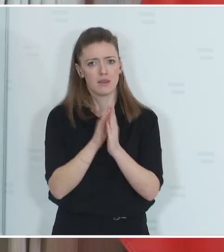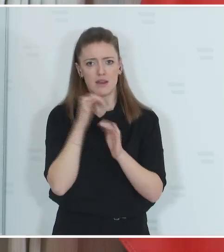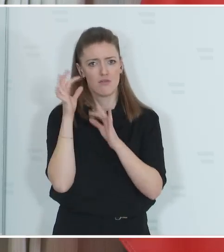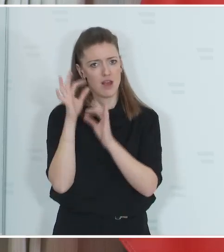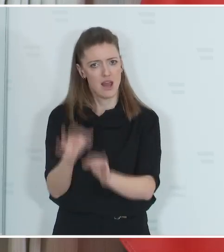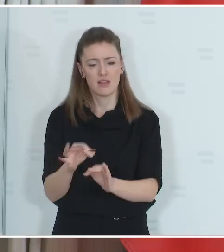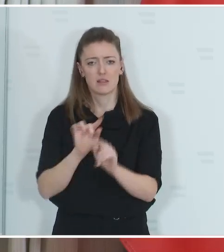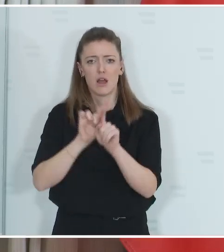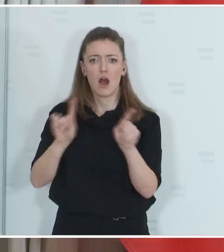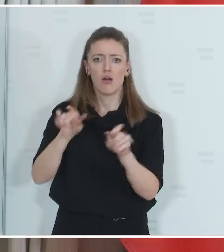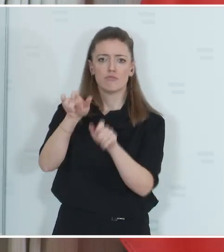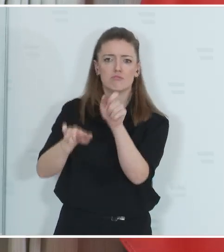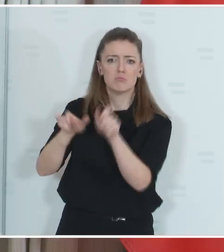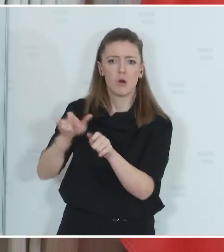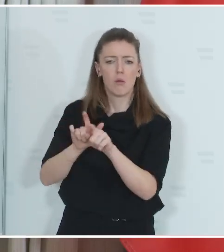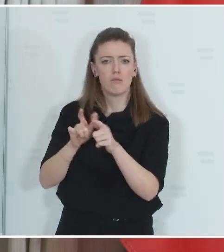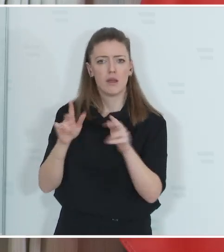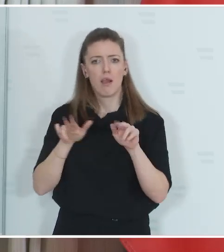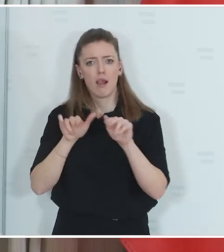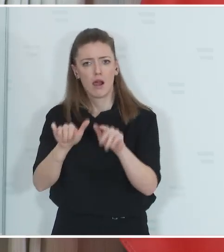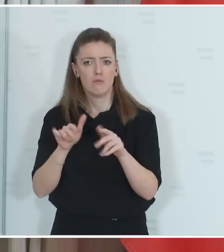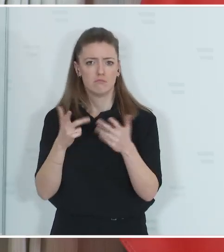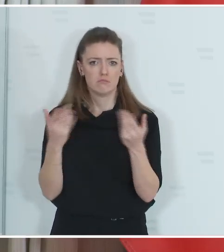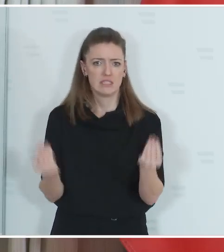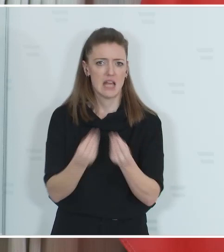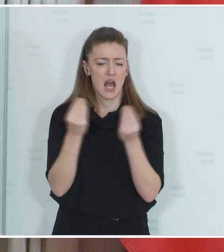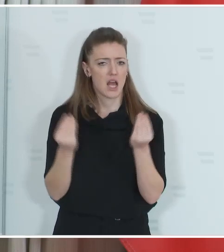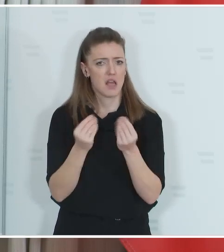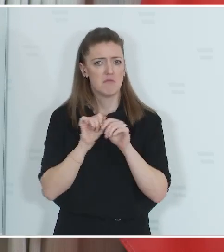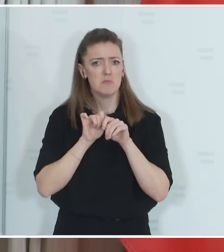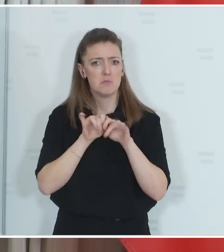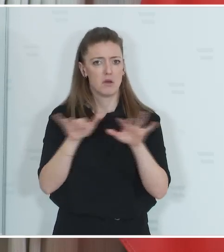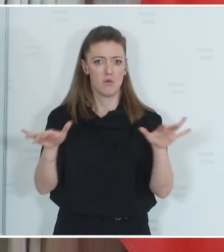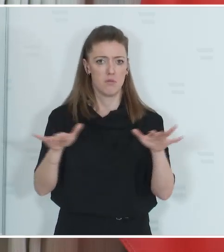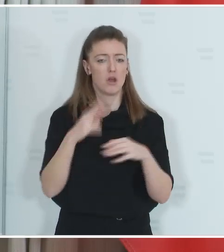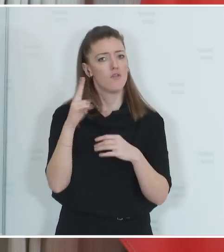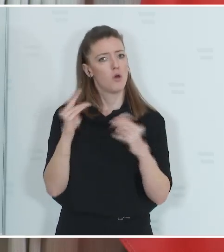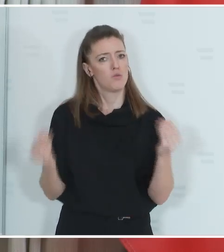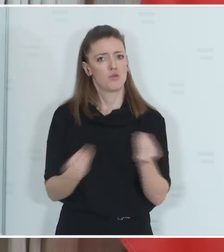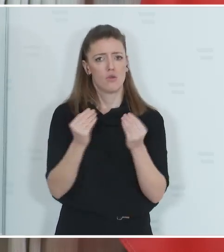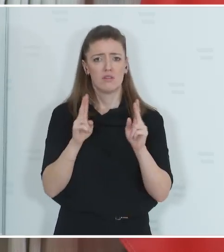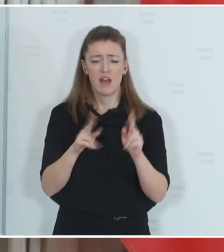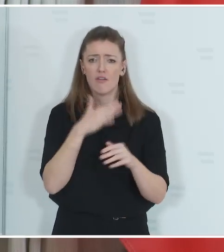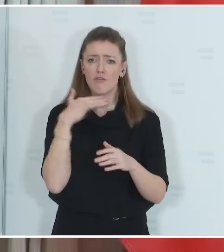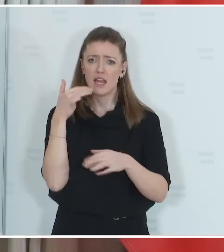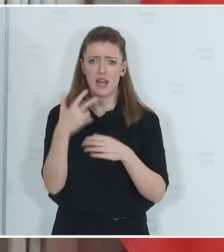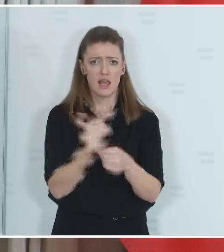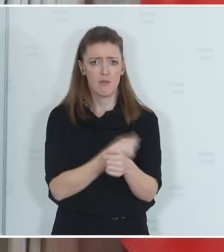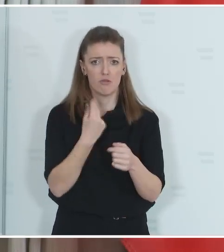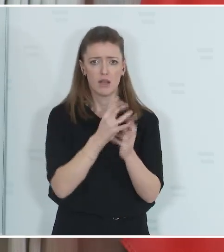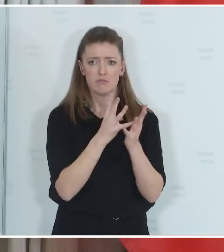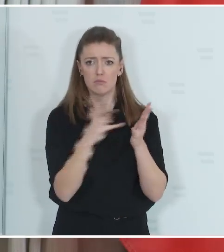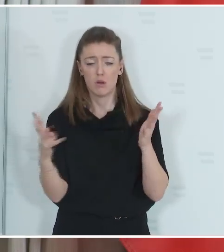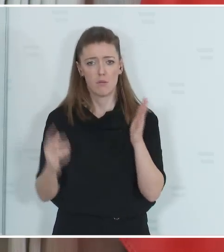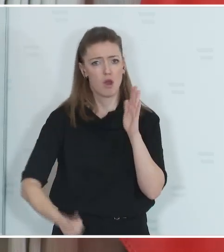fallen Sie nicht rein auf irgendwelche Propagandegeschichten, die da verbreitet werden, weil wir haben eine ganze Reihe von Impfungen, die